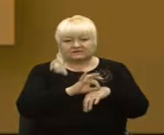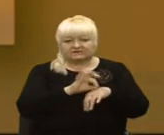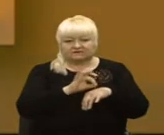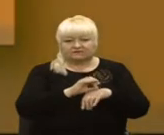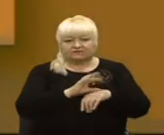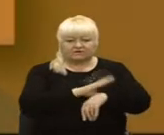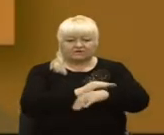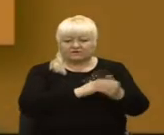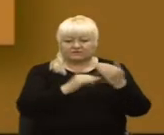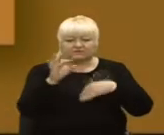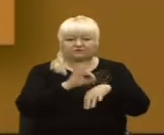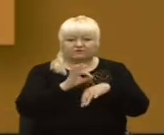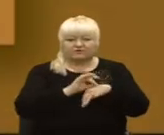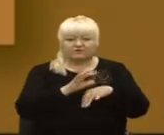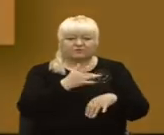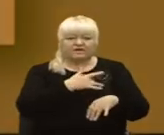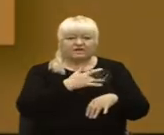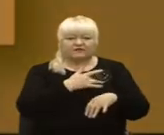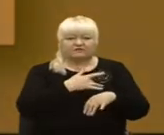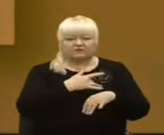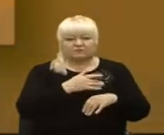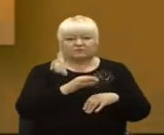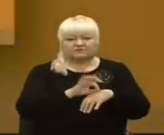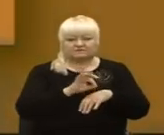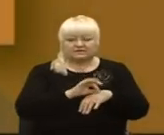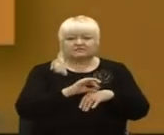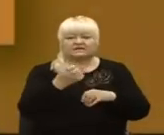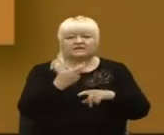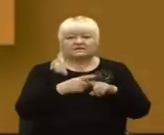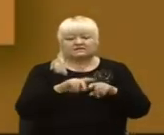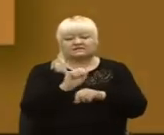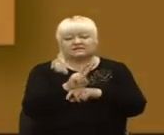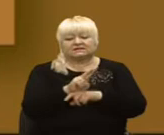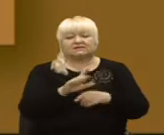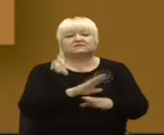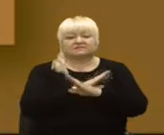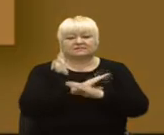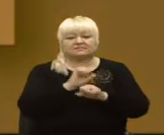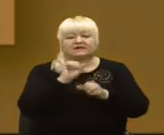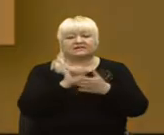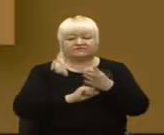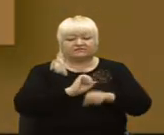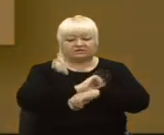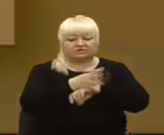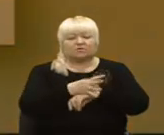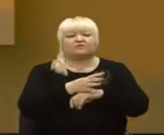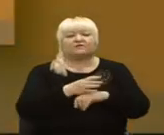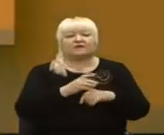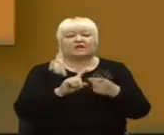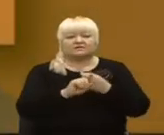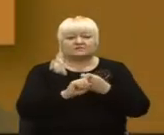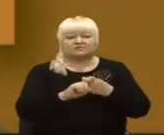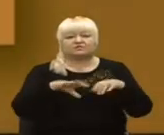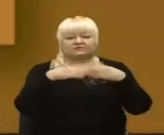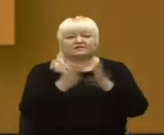гіпертонічну хворобу та ішемічну хворобу серця. Це 13-та смерті від COVID-19 в області. Загалом на Львівщині виявили